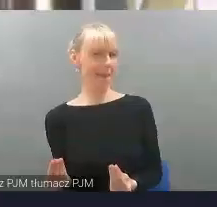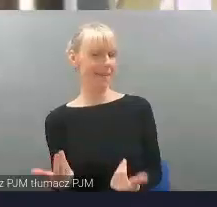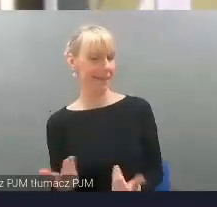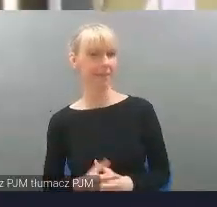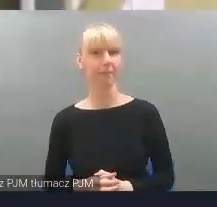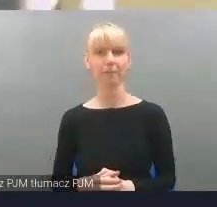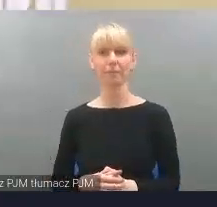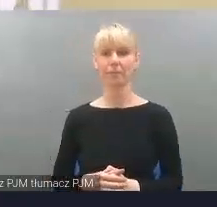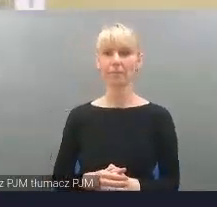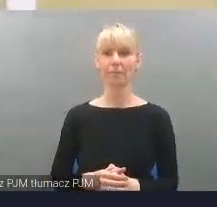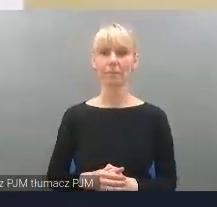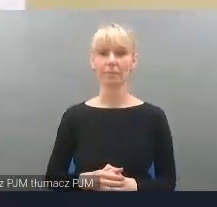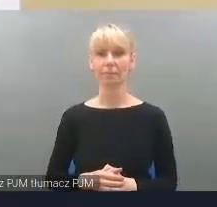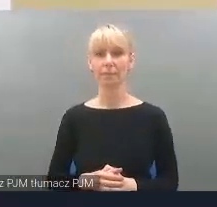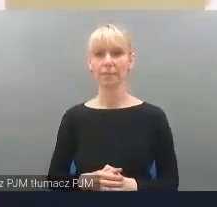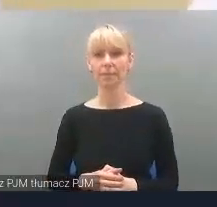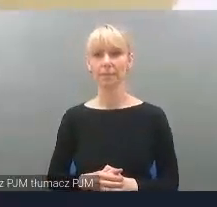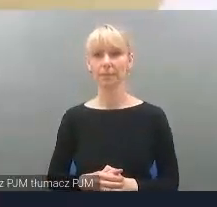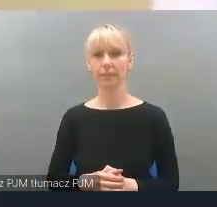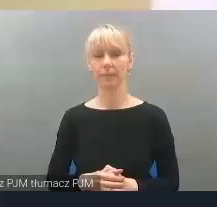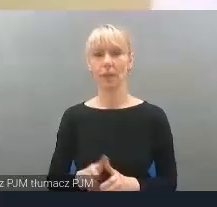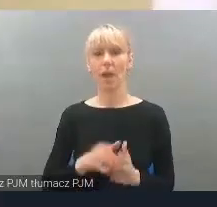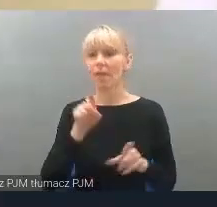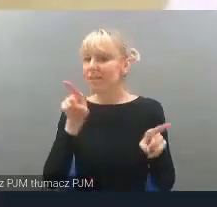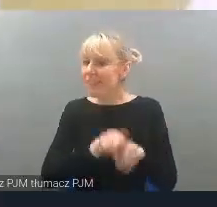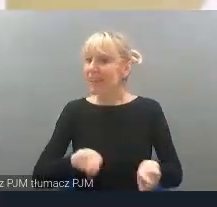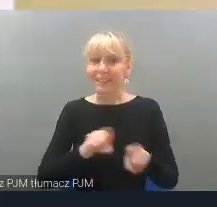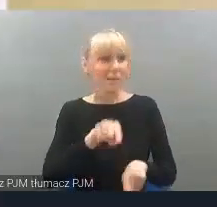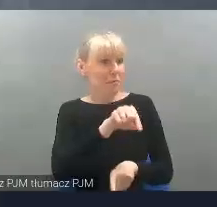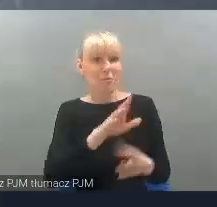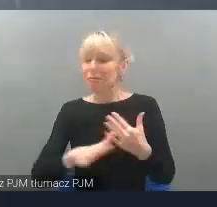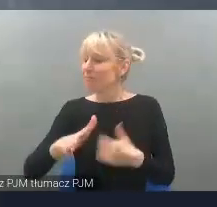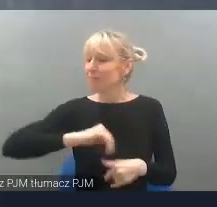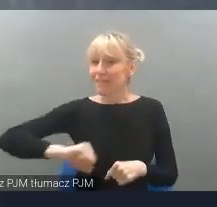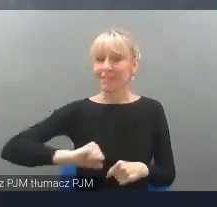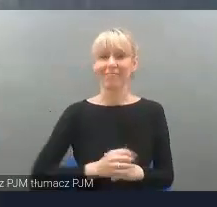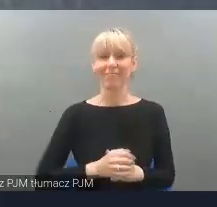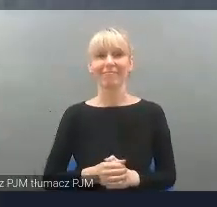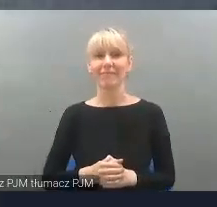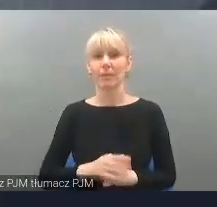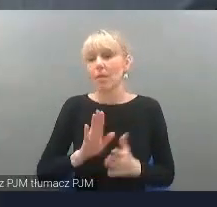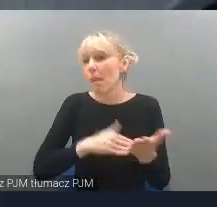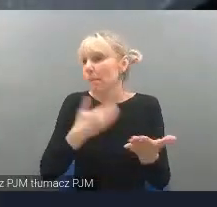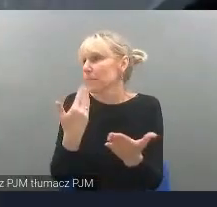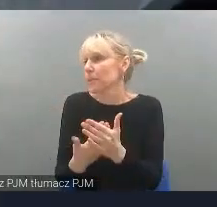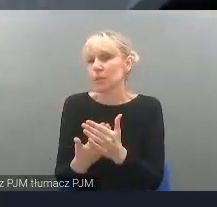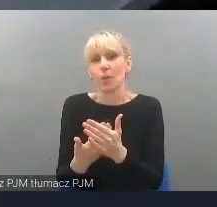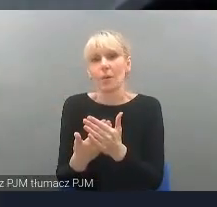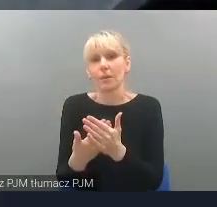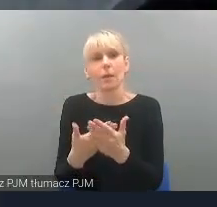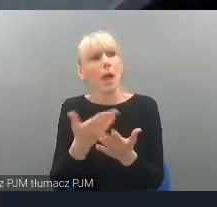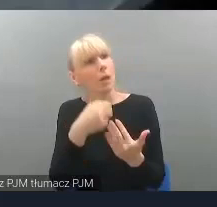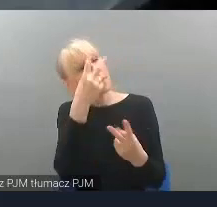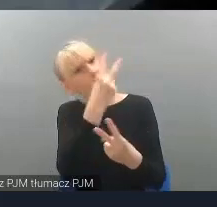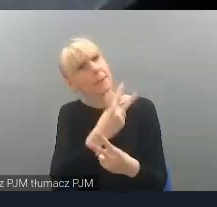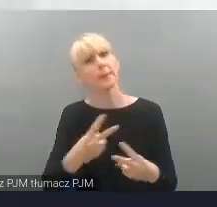patrzę i miętrzę. I fajnie w ogóle to jest, bo na przykład jak tam zwiedzamy